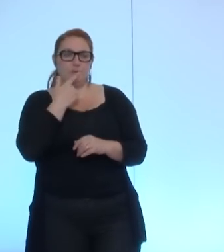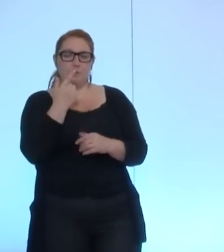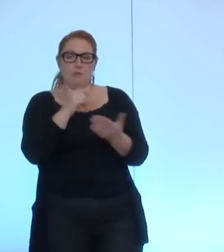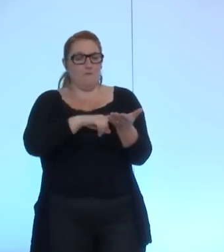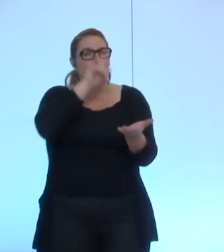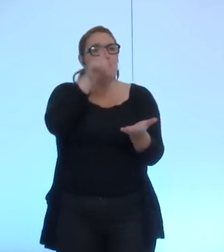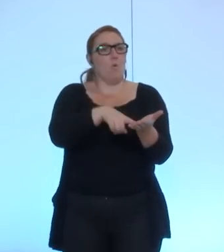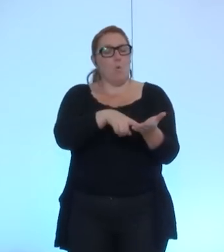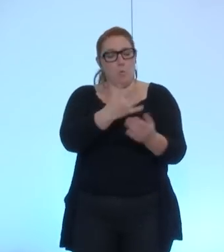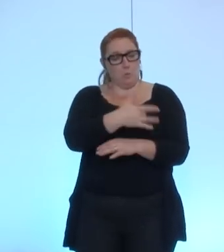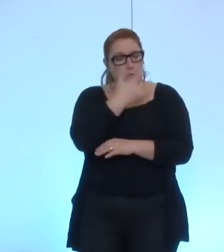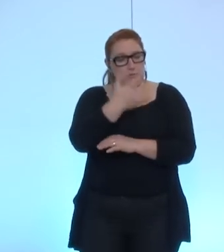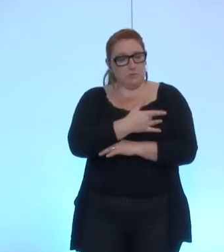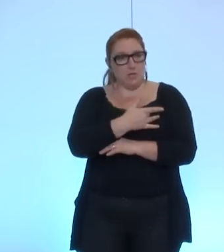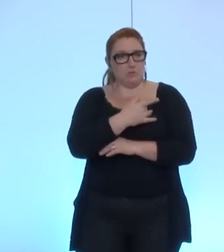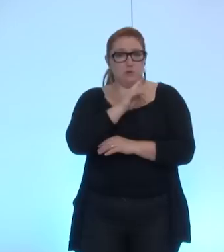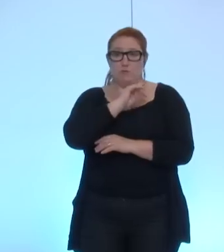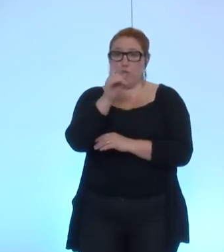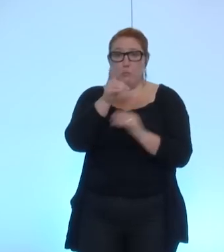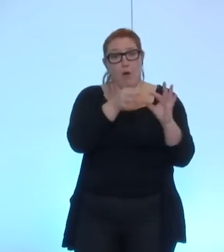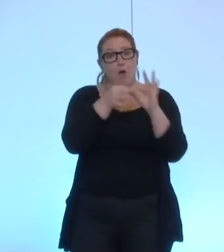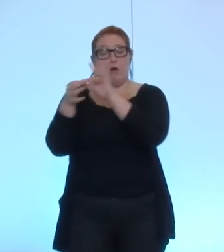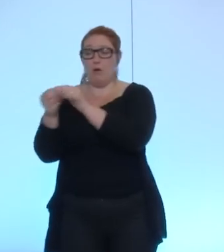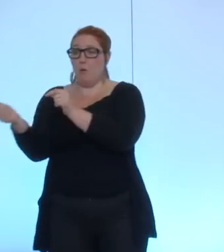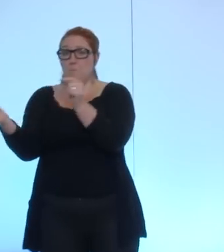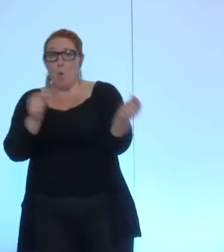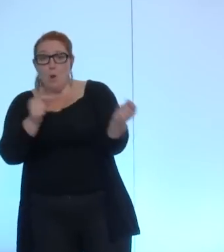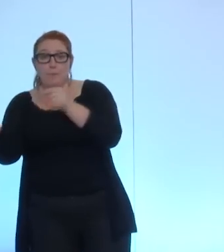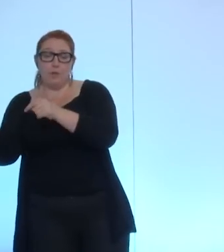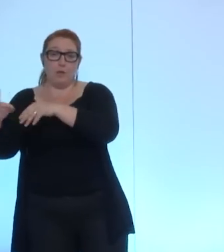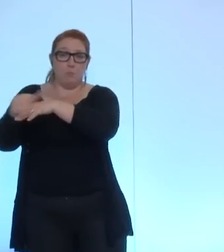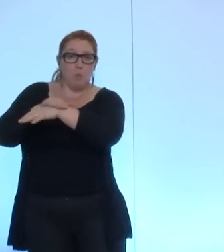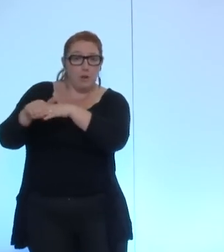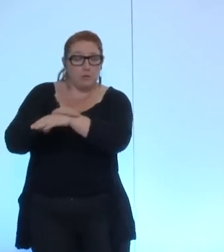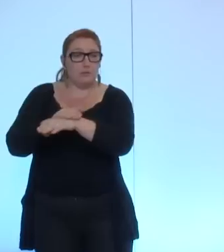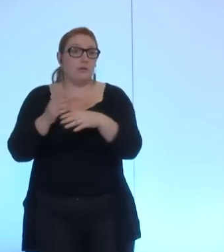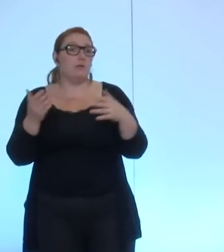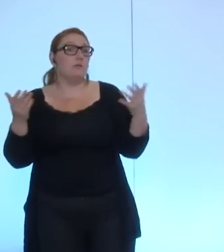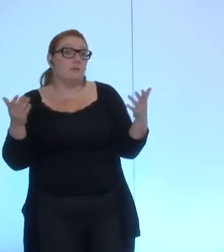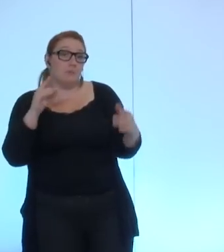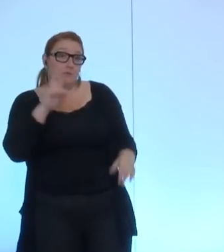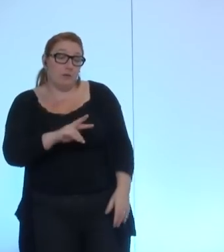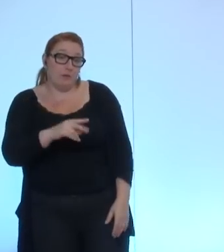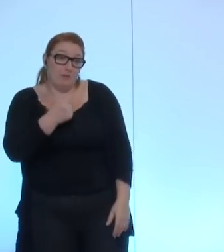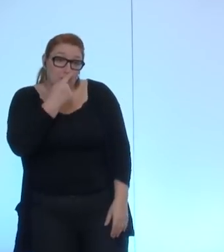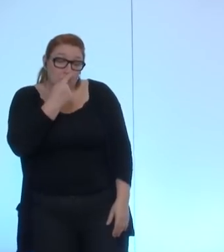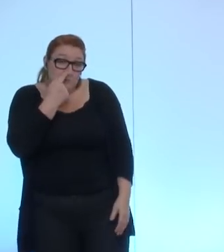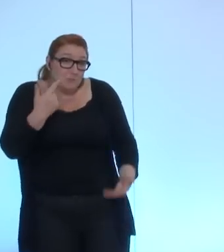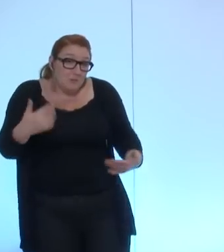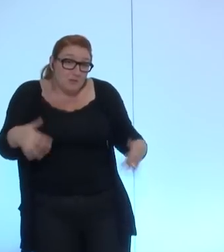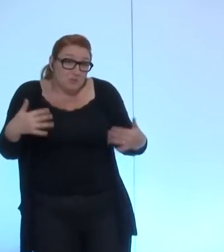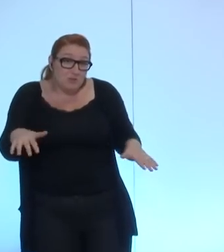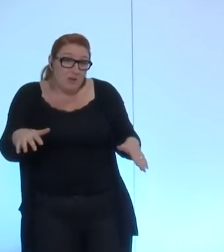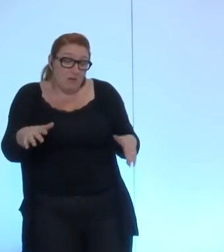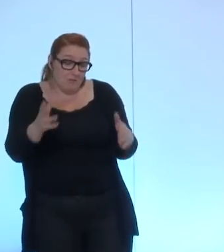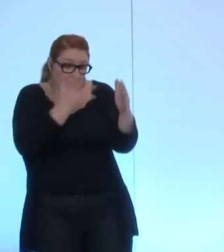fonds ne devra pas être d'interprétation polémique ni politique il me semble que déjà la